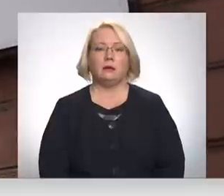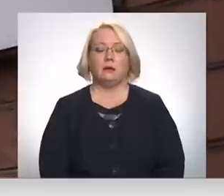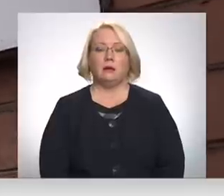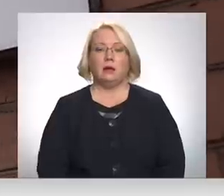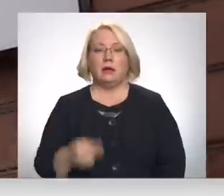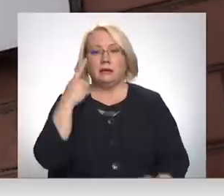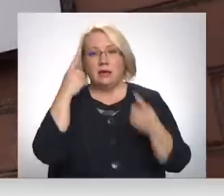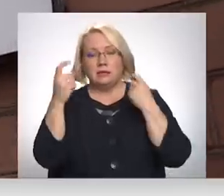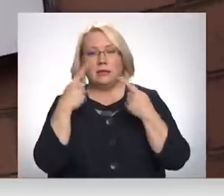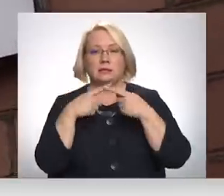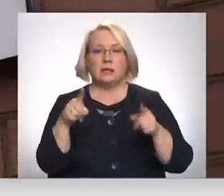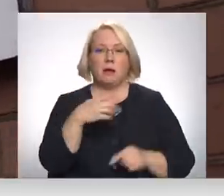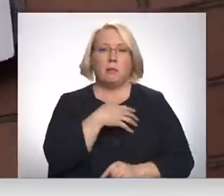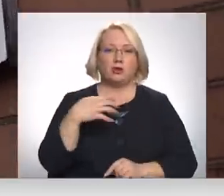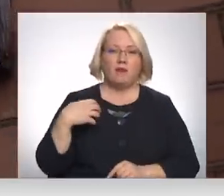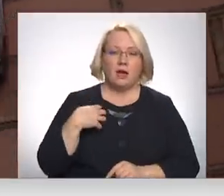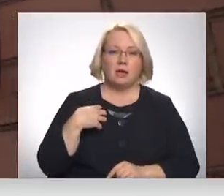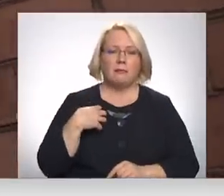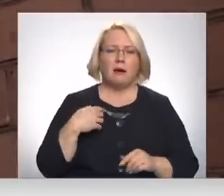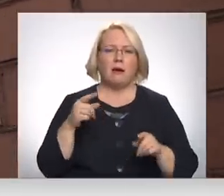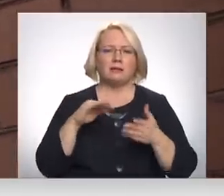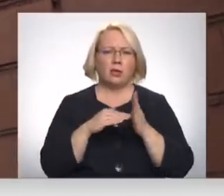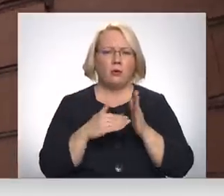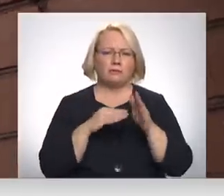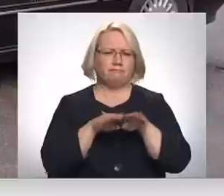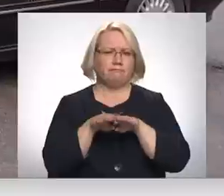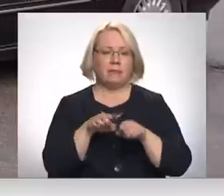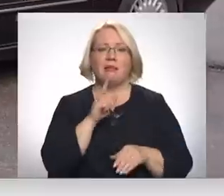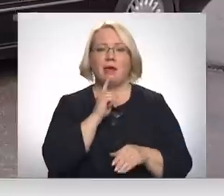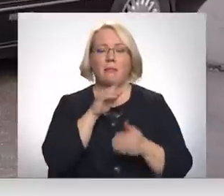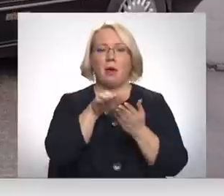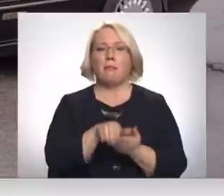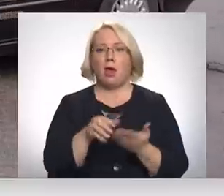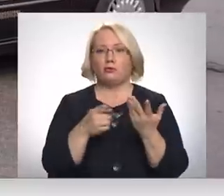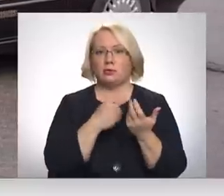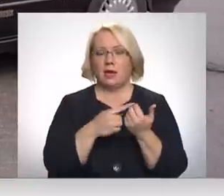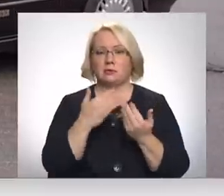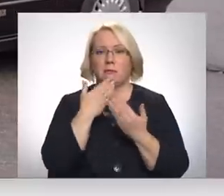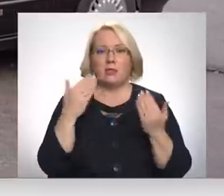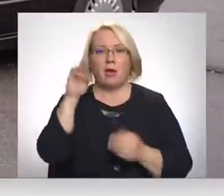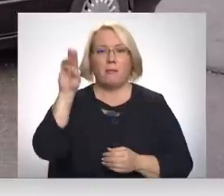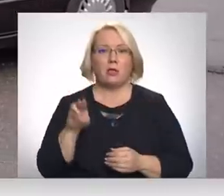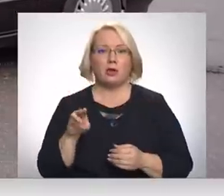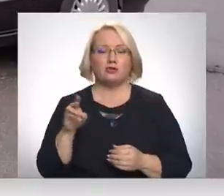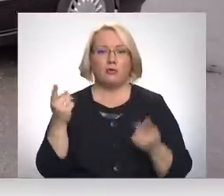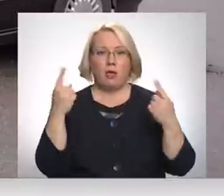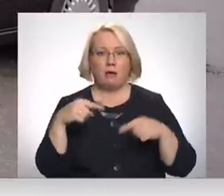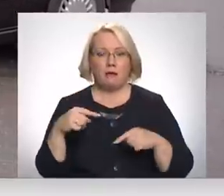Sazinoties ar citām pašvaldībām, Aine ir līdzīga. Liepājā bēru skaits pēdējā mēneša laikā palielinājies par